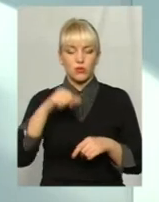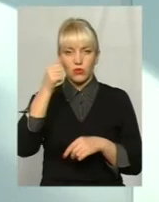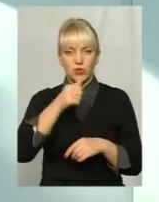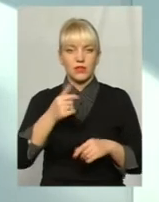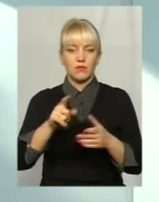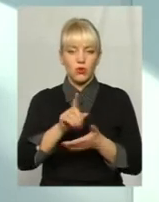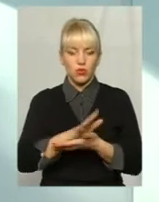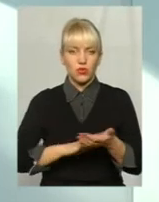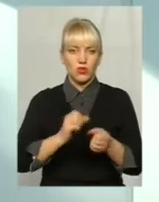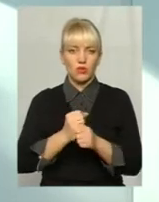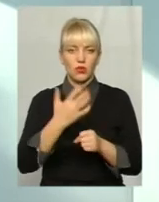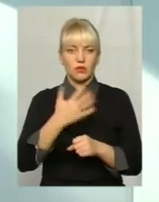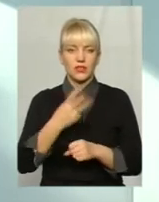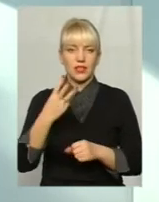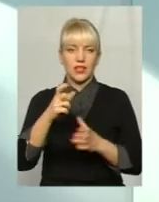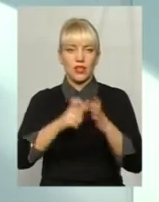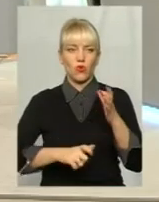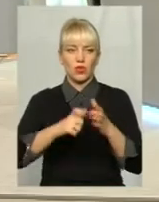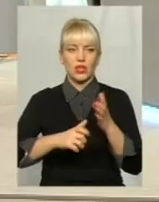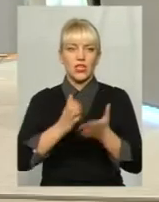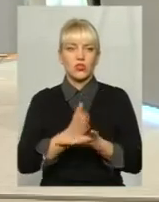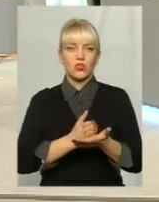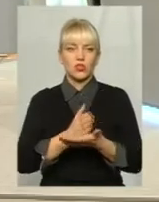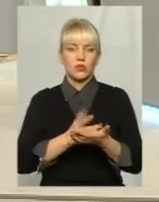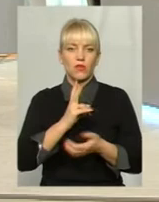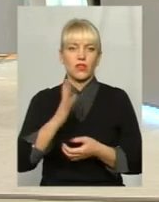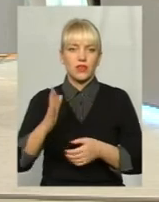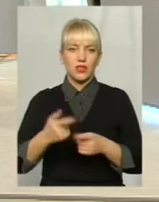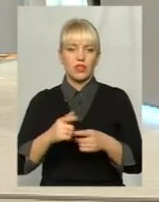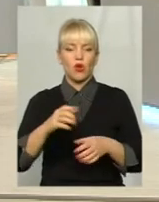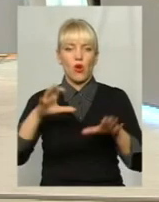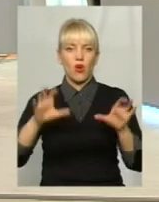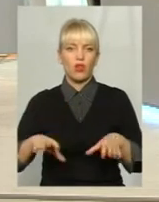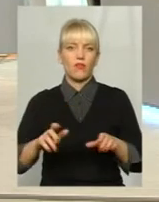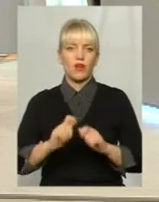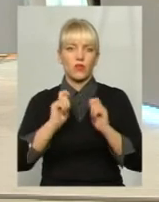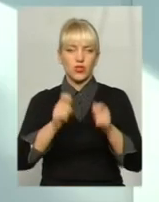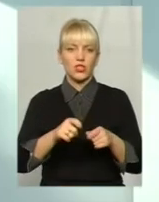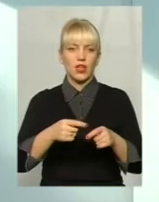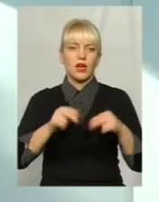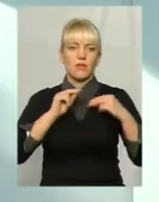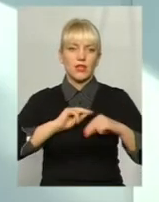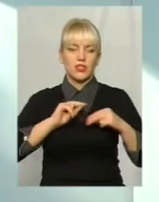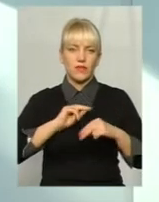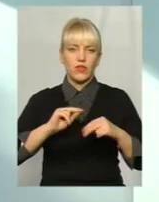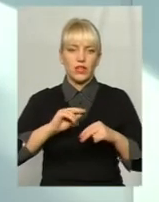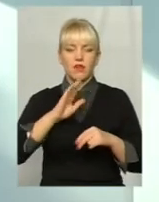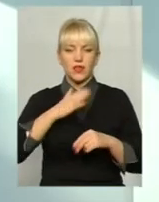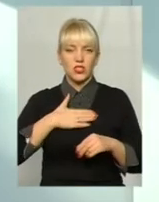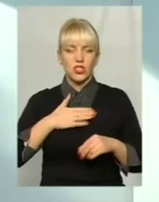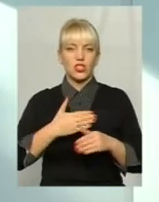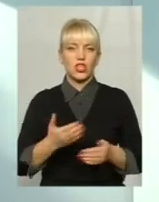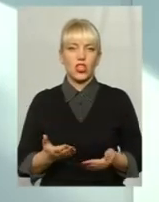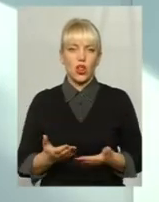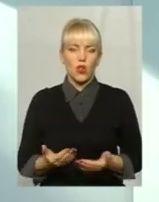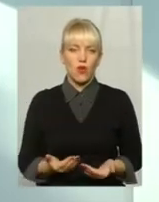році 53 ордери службових квартир міський голова вручив працівникам житлово-комунальних наших підприємств. І